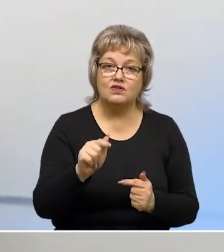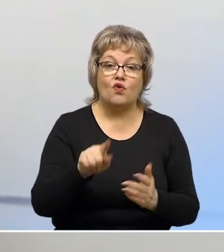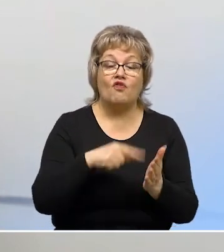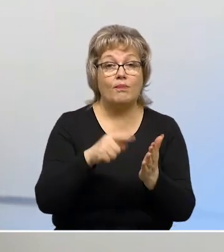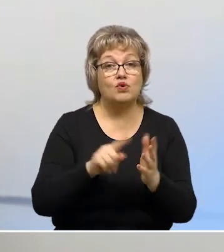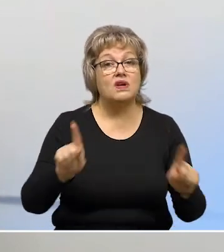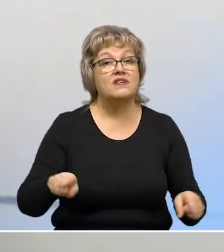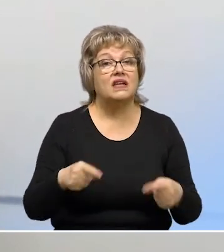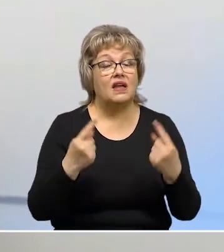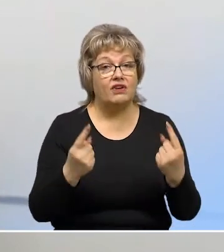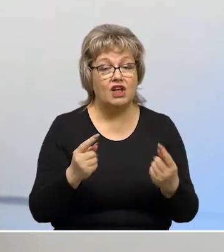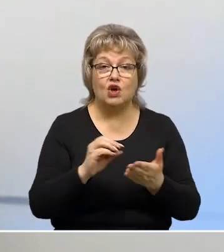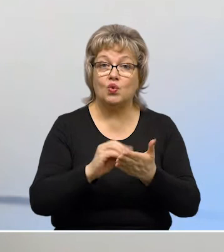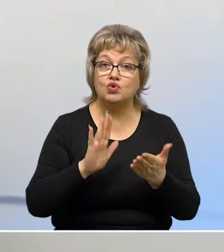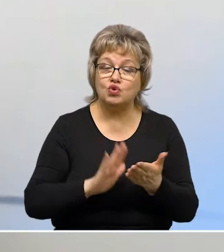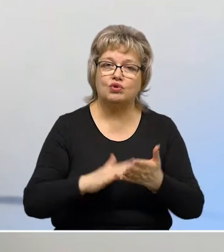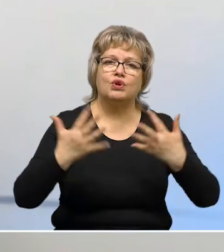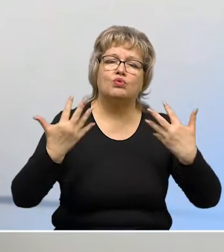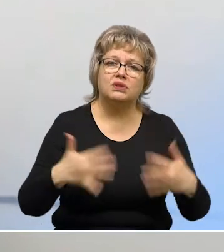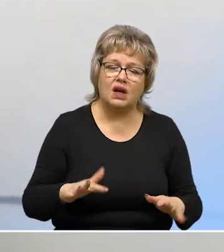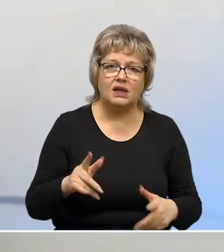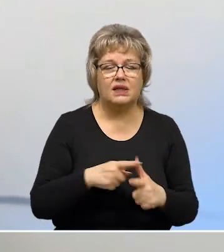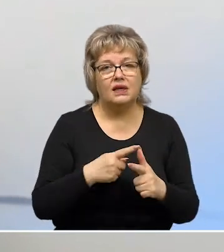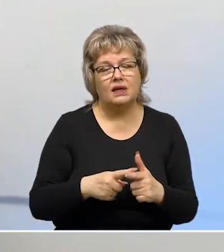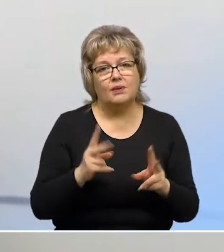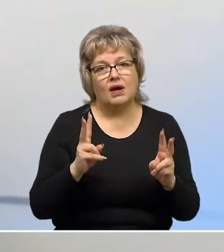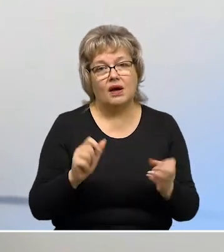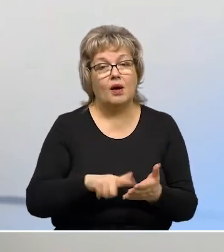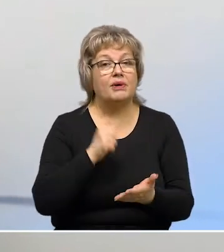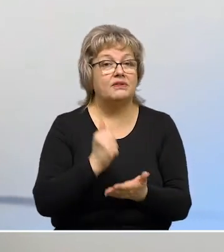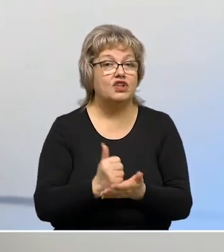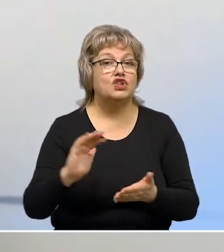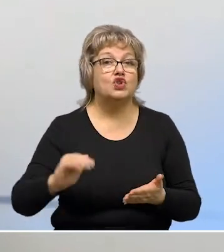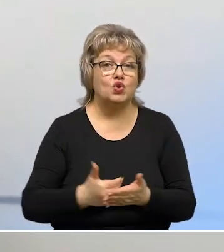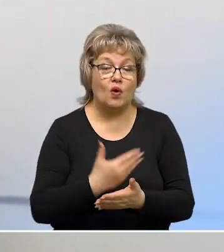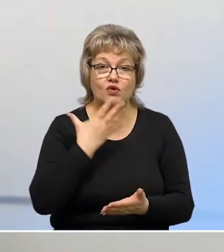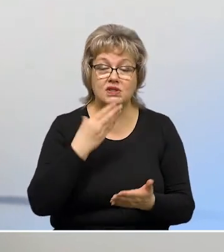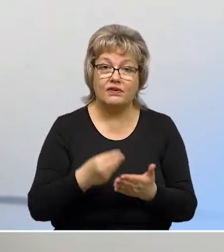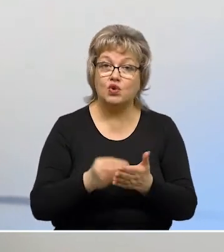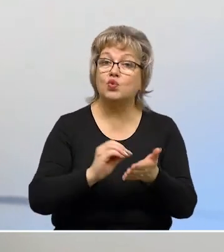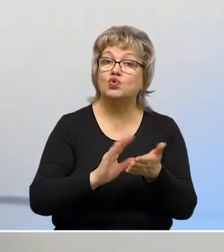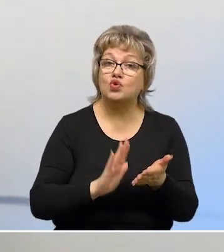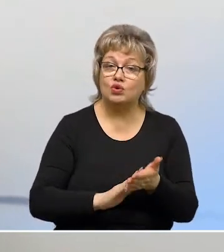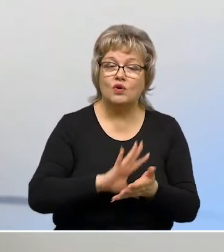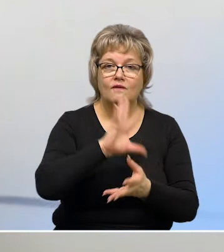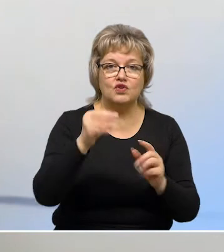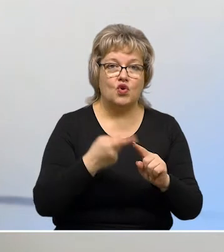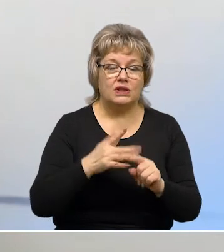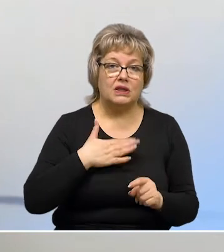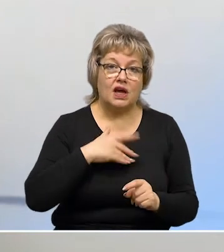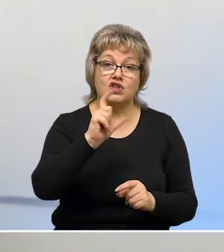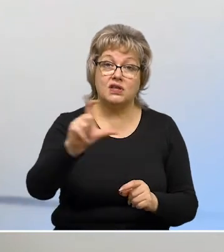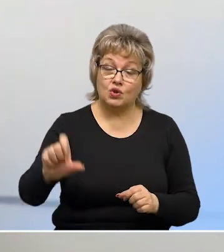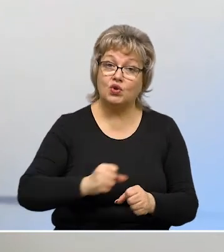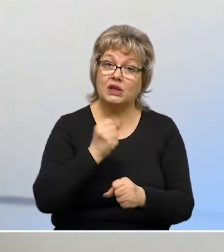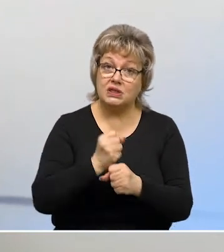вопросы восстановления учетной записи, утраты учетной записи, либо как подтвердить новую свою учетку. Все это наши